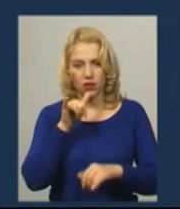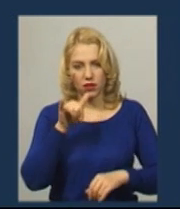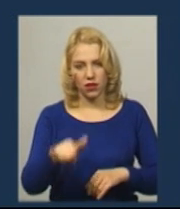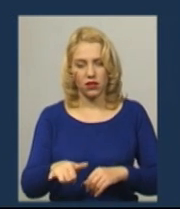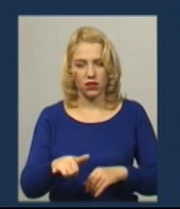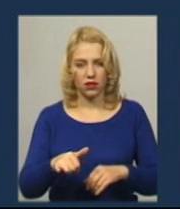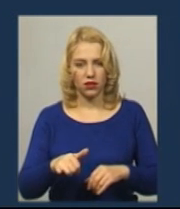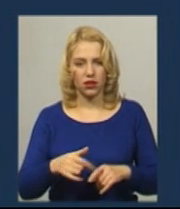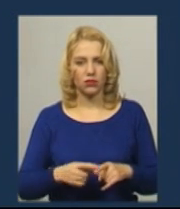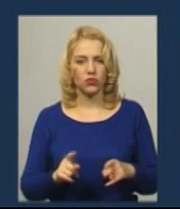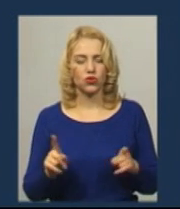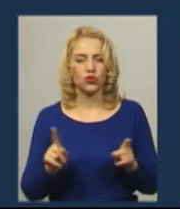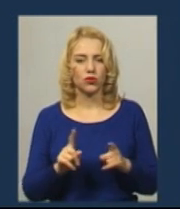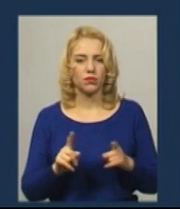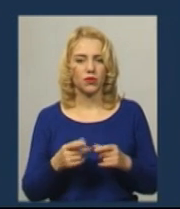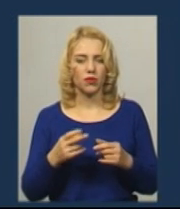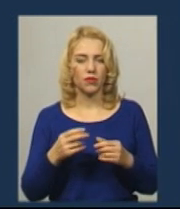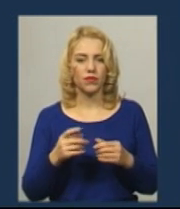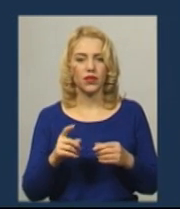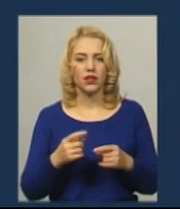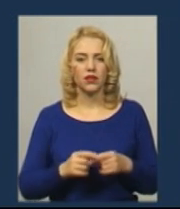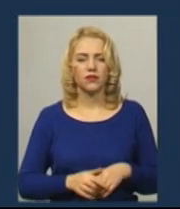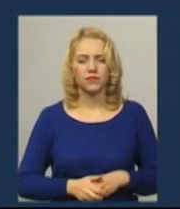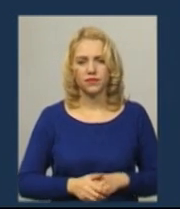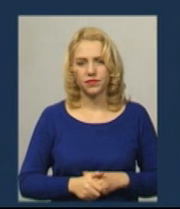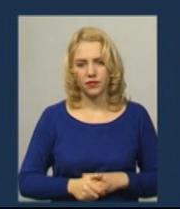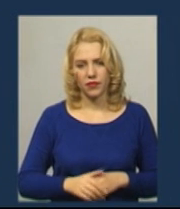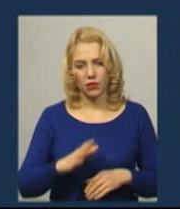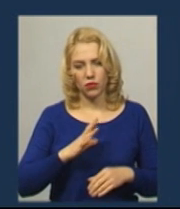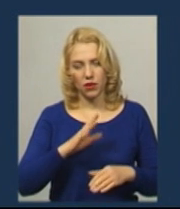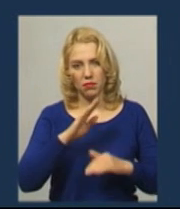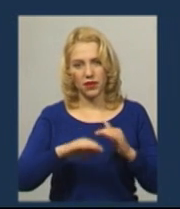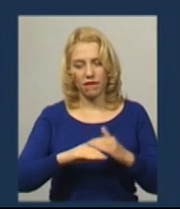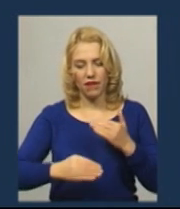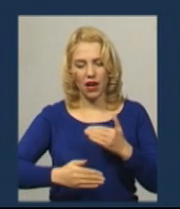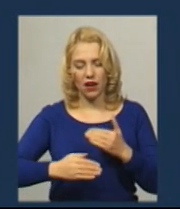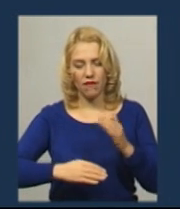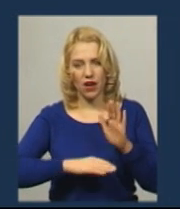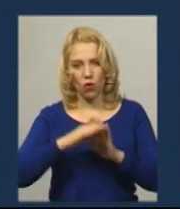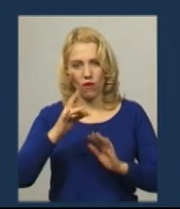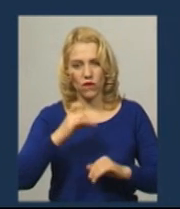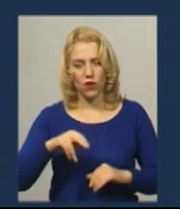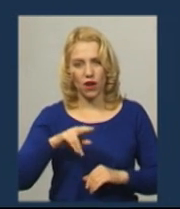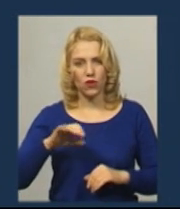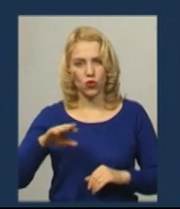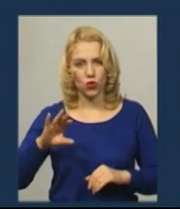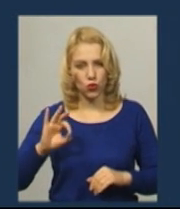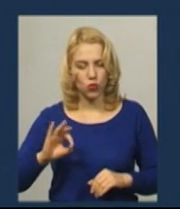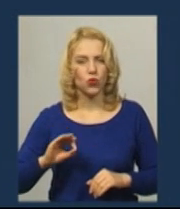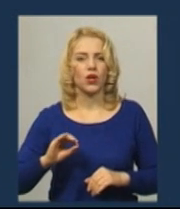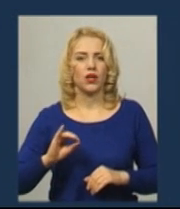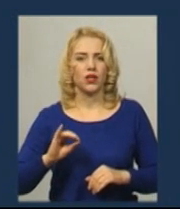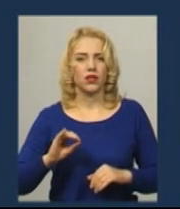законів, які розпродадуть землю Україну. Сьогодні ми були під Верховною Радою, де, власне, стояла сцена, яка